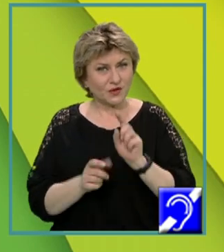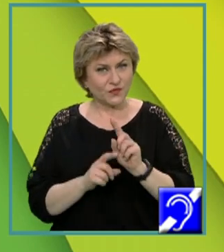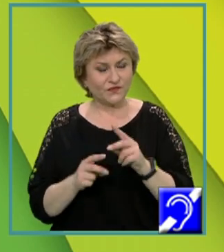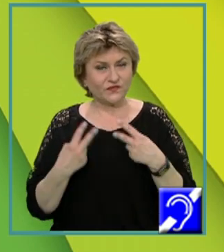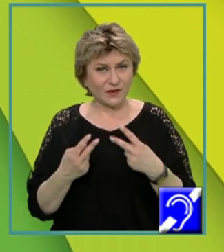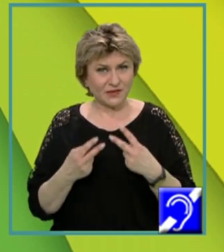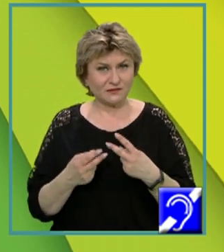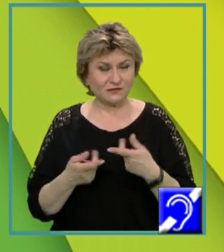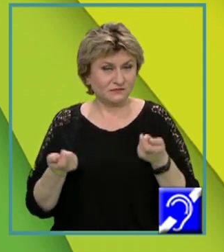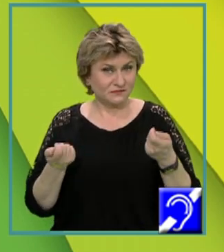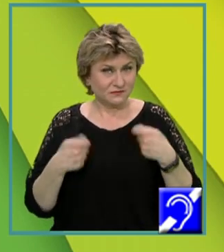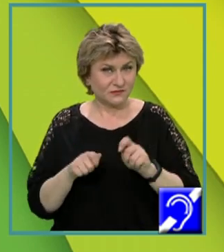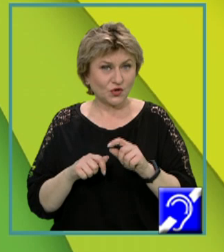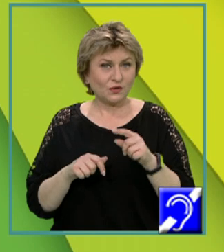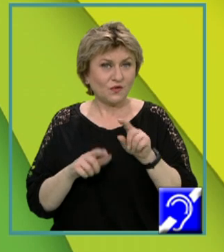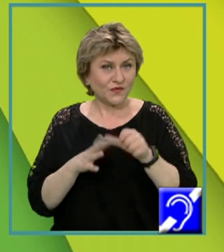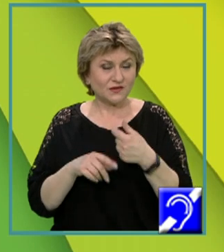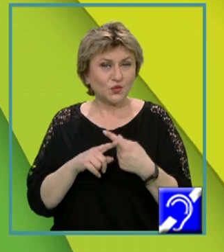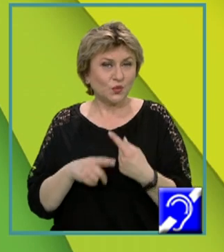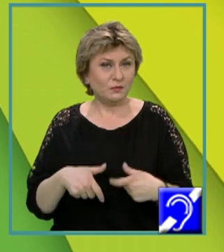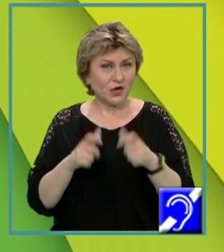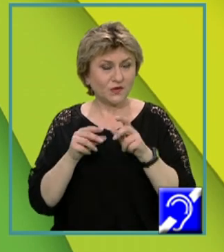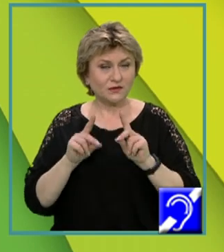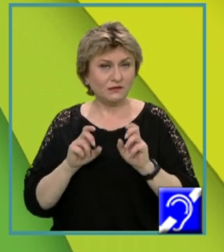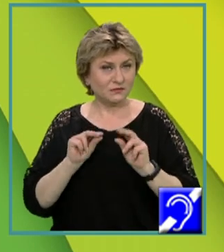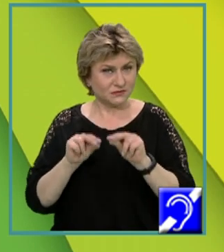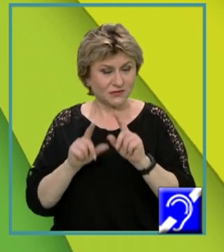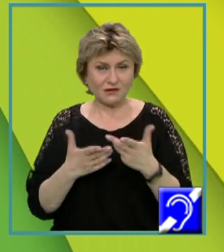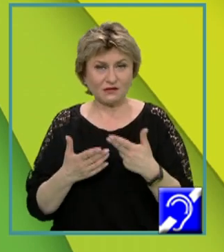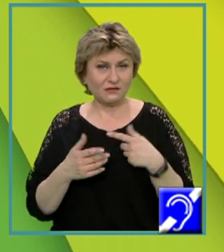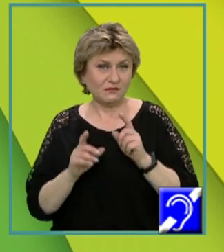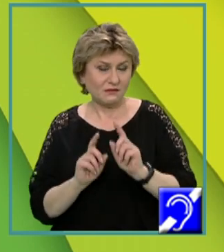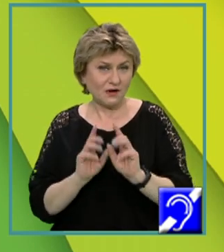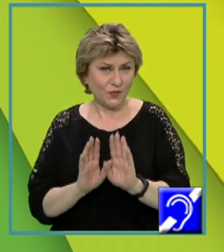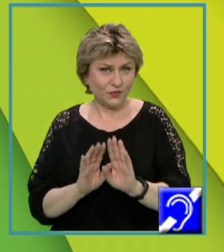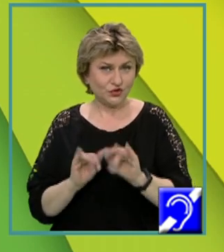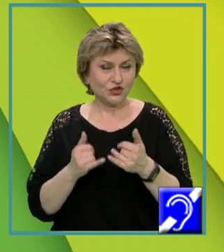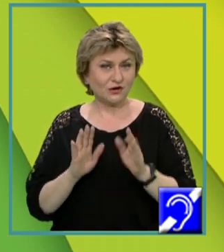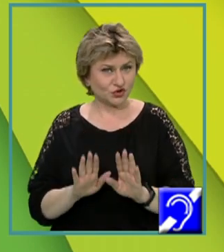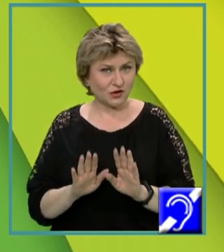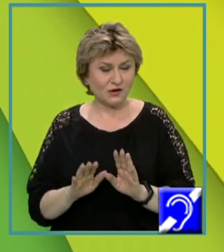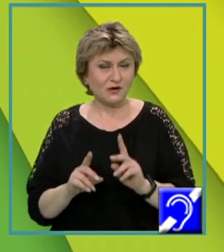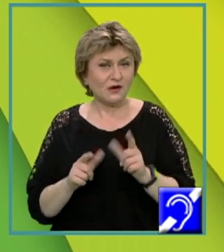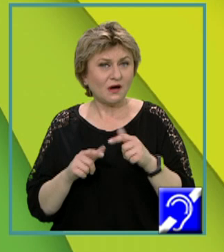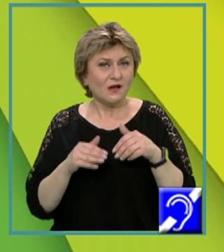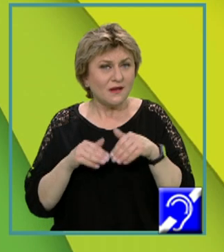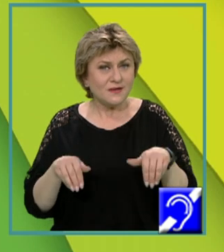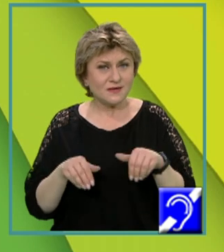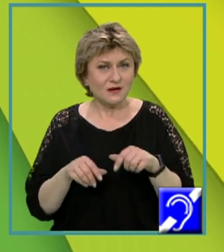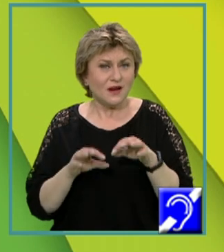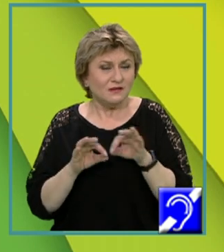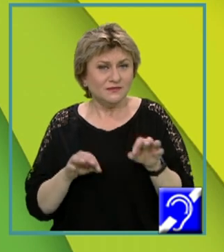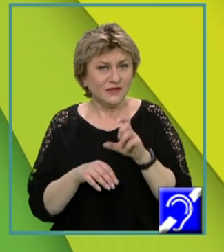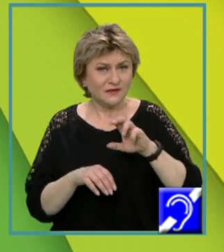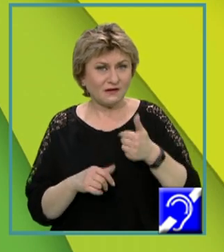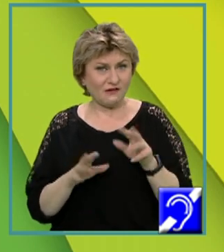valabilitate se încheie odată cu blocul de instrucțiuni care îi aparține și astfel, la linia 19 va